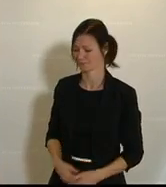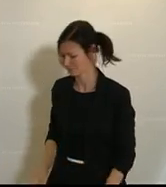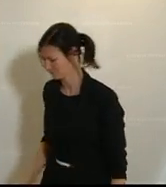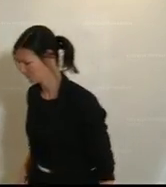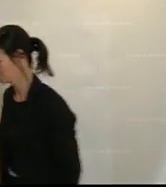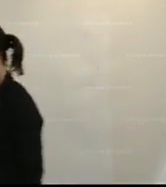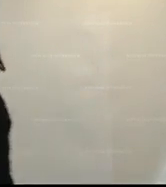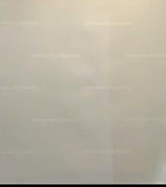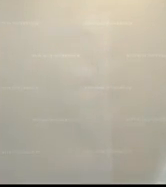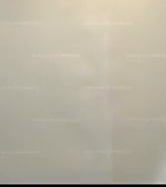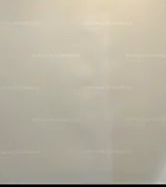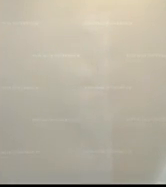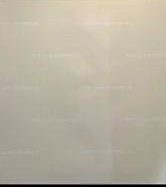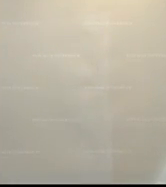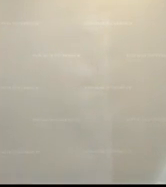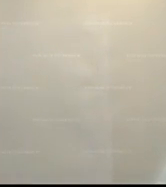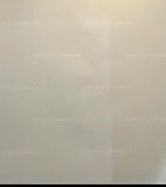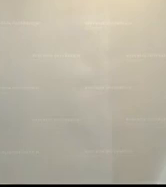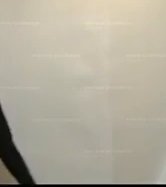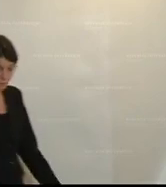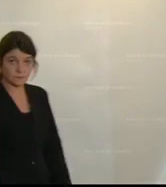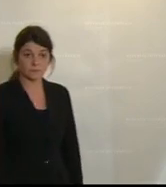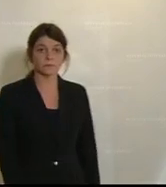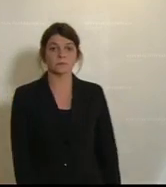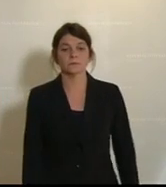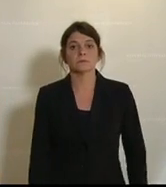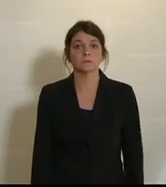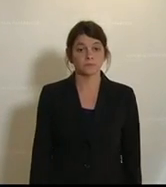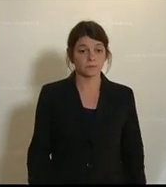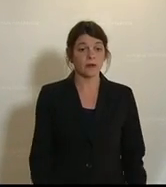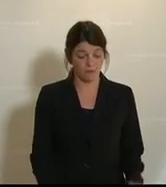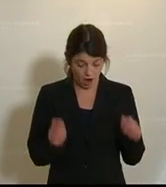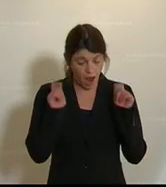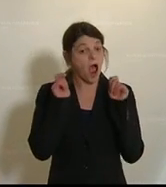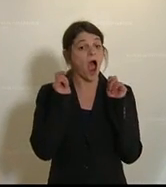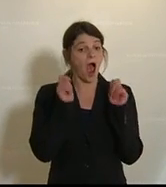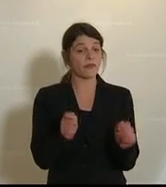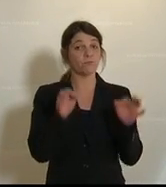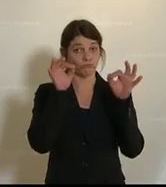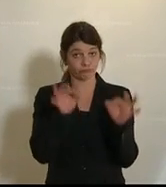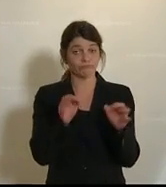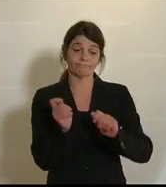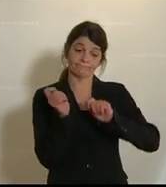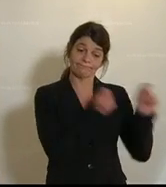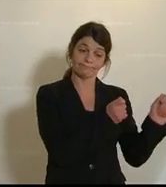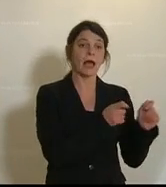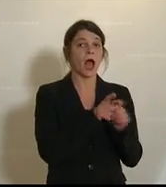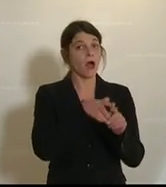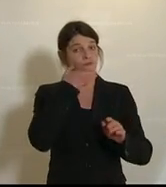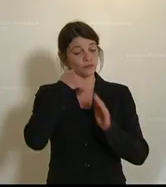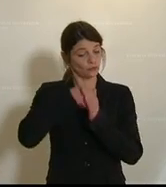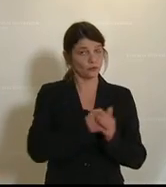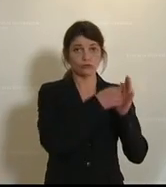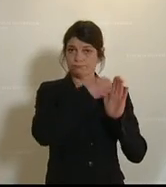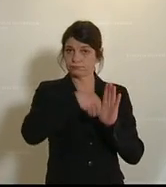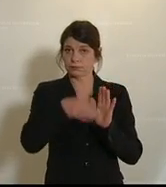Walter Rauch von der FPÖ fordert eine sofortige Unterstützung für kleine Unternehmen, die durch die Krise betroffen sind und bringt dazu